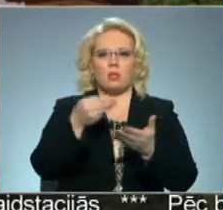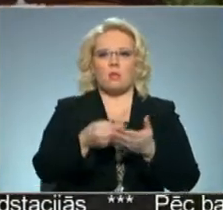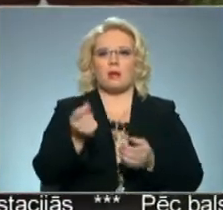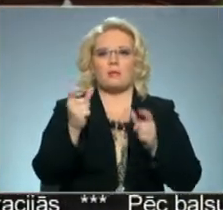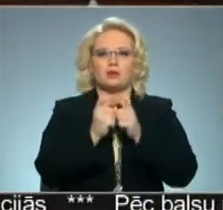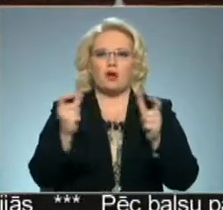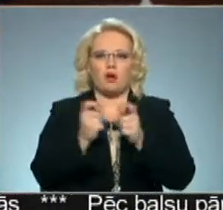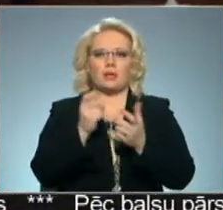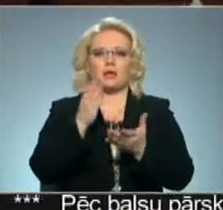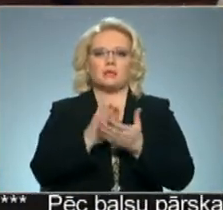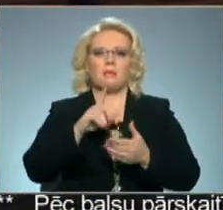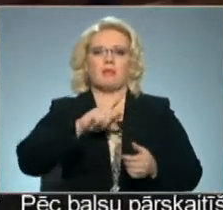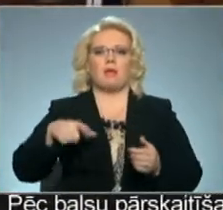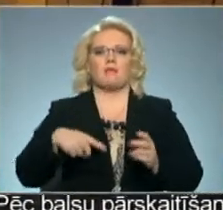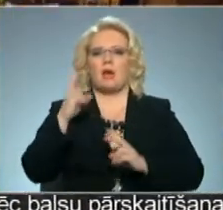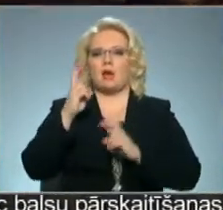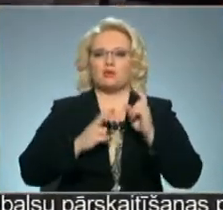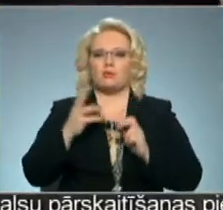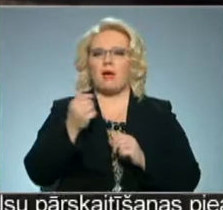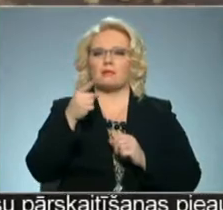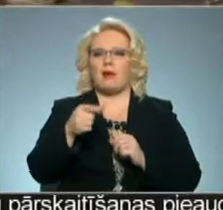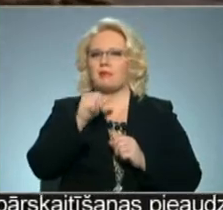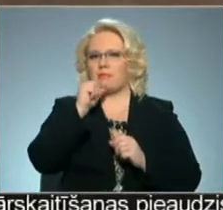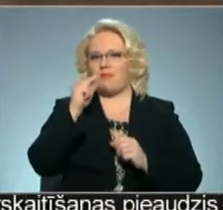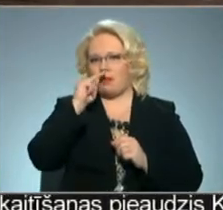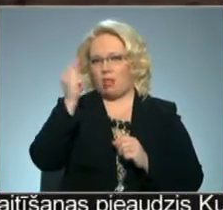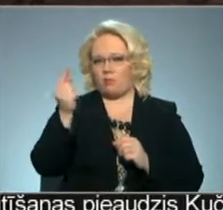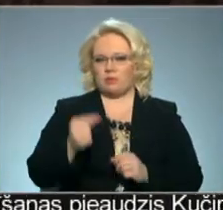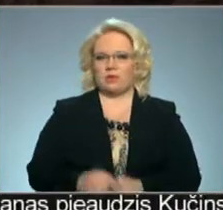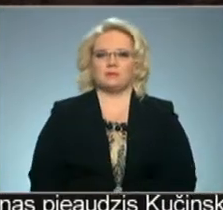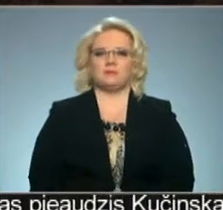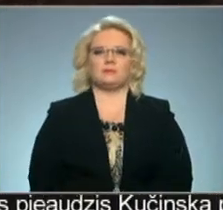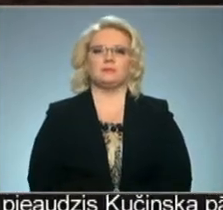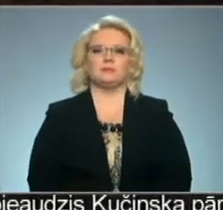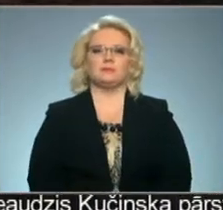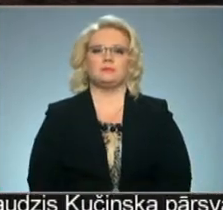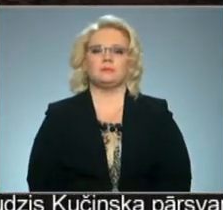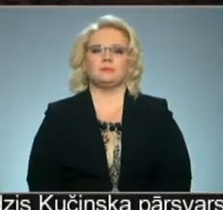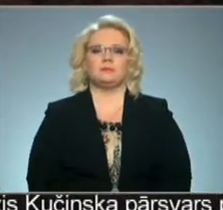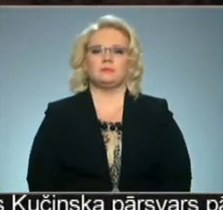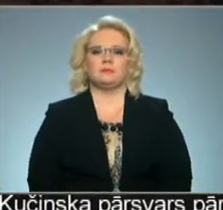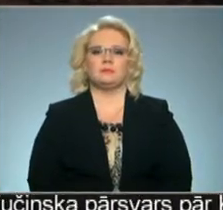šokolādes to starp Latvijā ražotās ar tādiem nevar lepoties. Līvraukvargera Krišjānas Leitis, Latvijas televīzija.